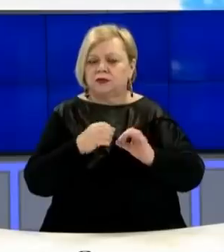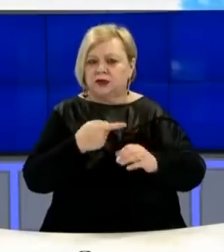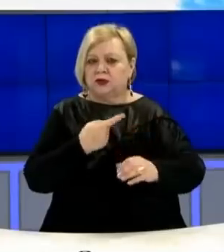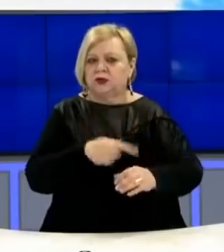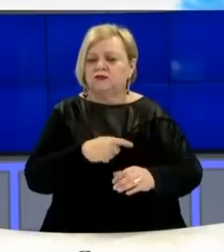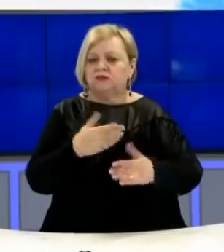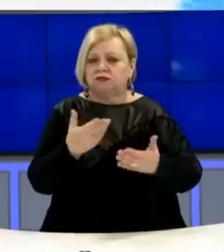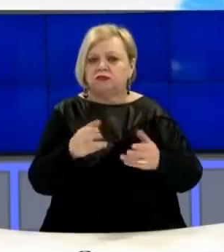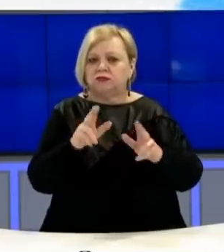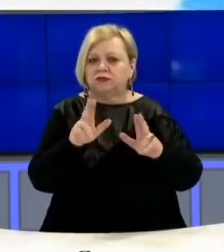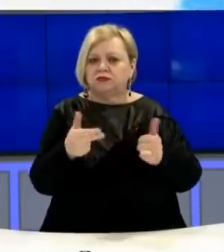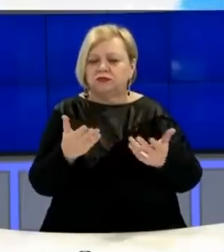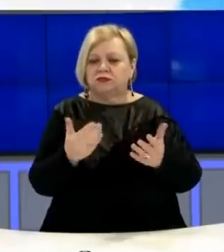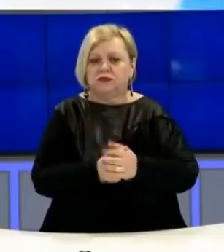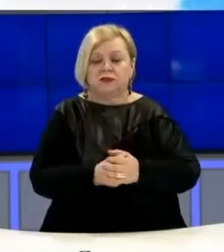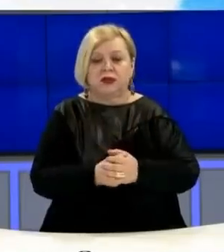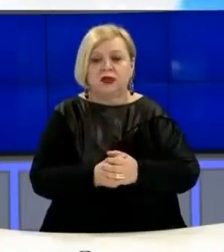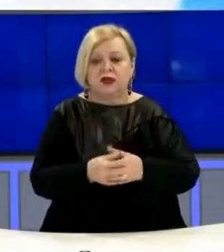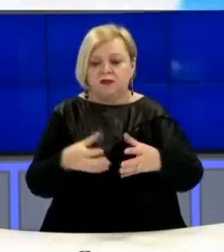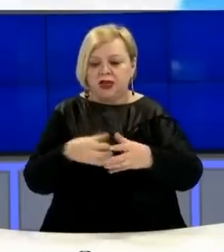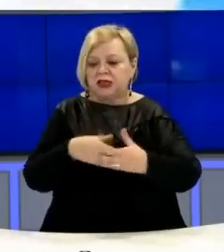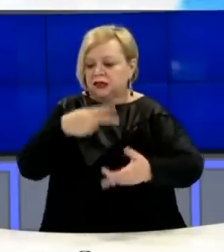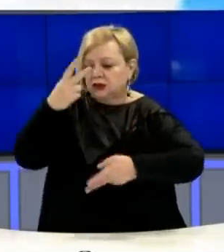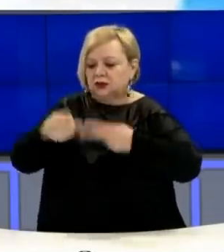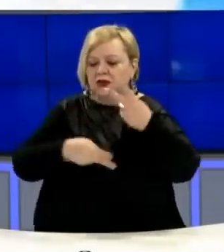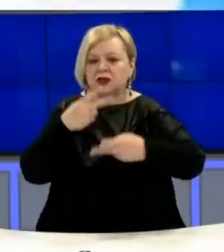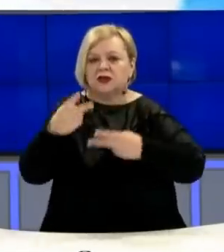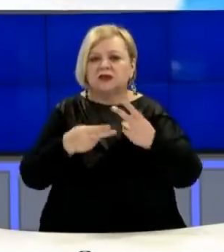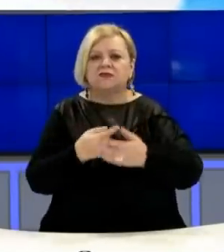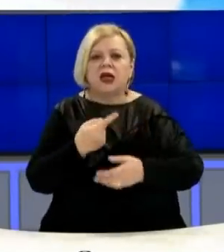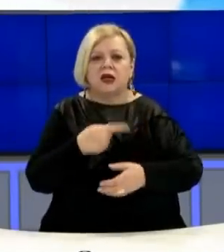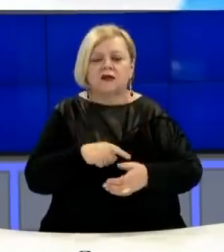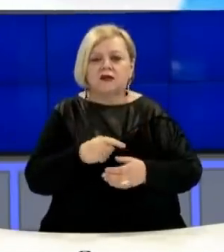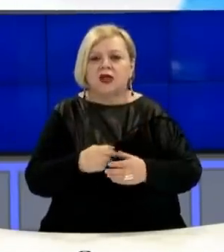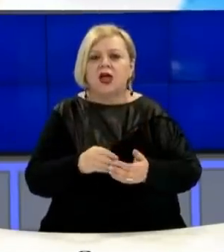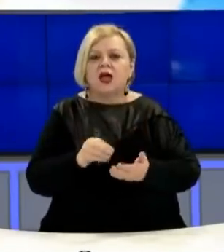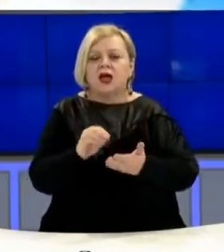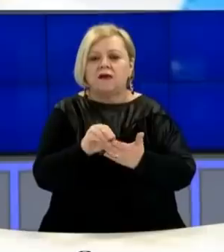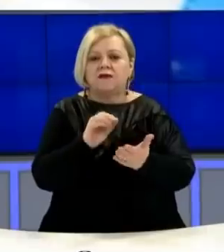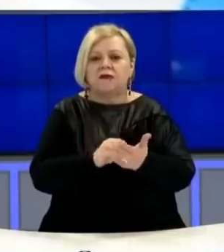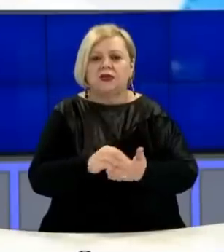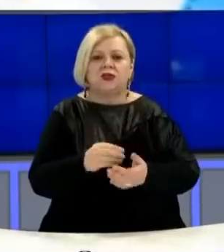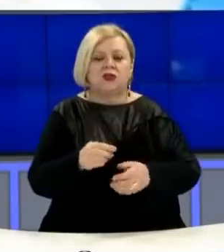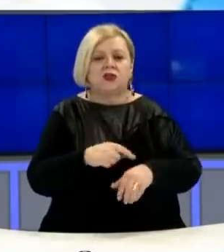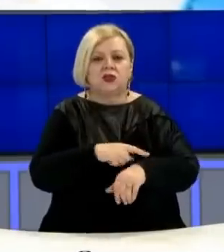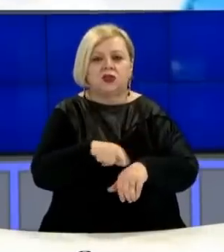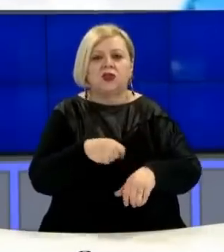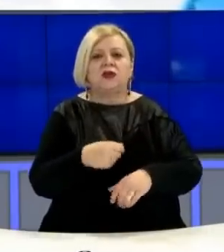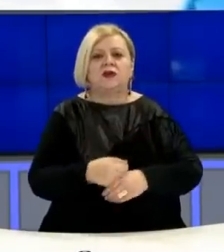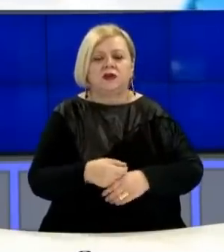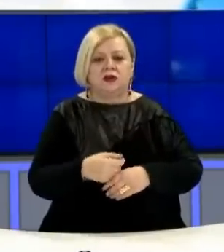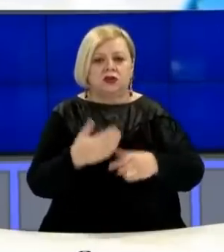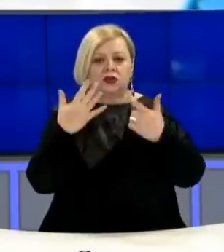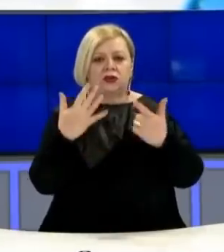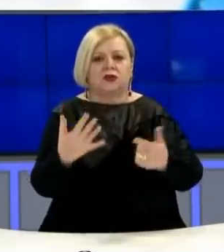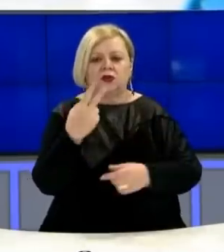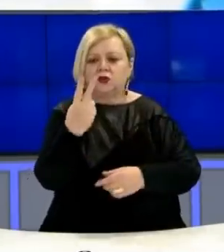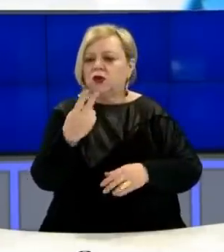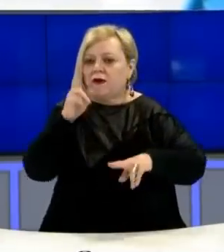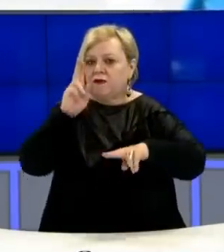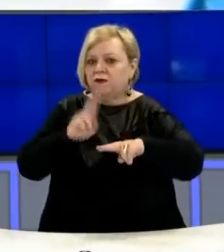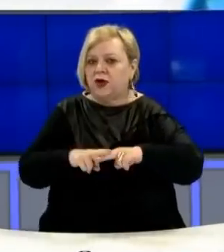të mënshme, paneli zjelorë për ankesa dhe parashtresa ka fatë prej 72 orësht për të vendosur